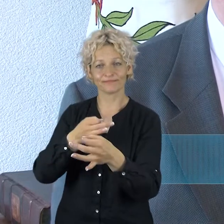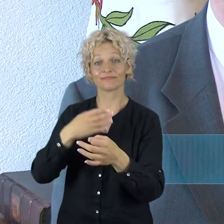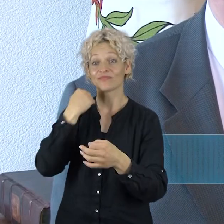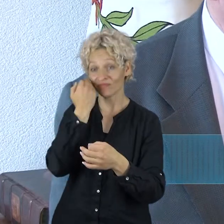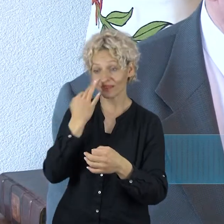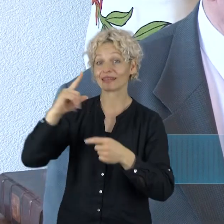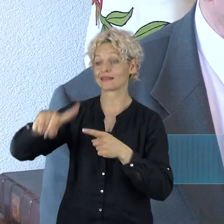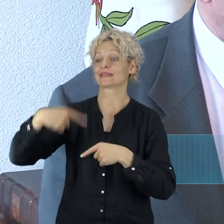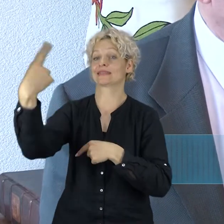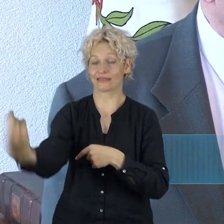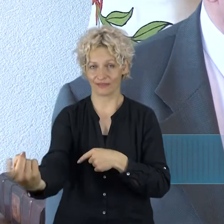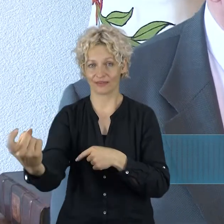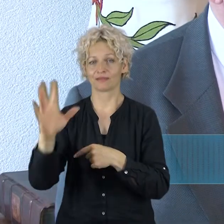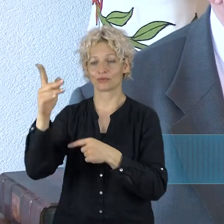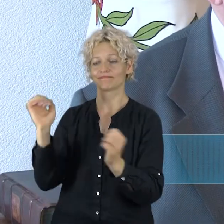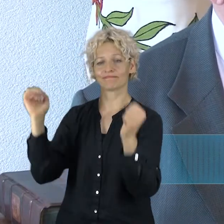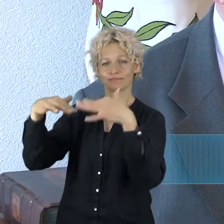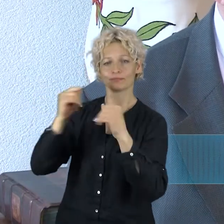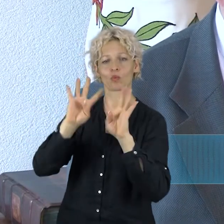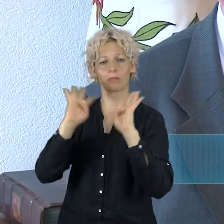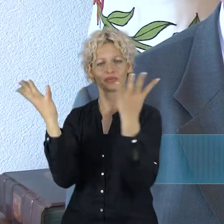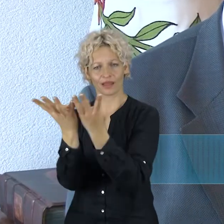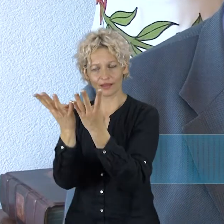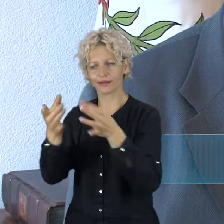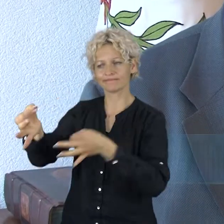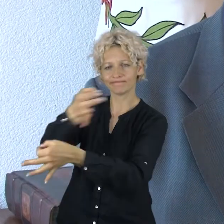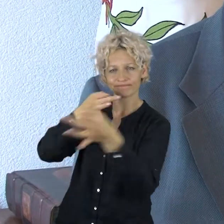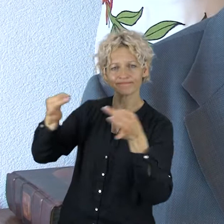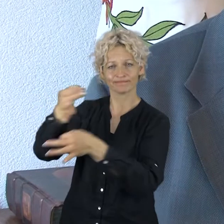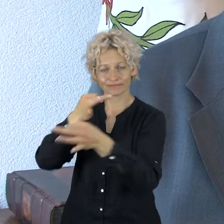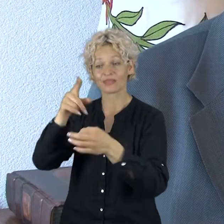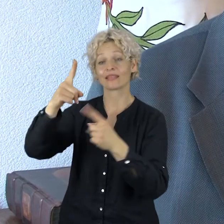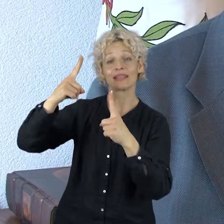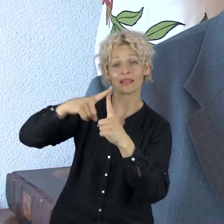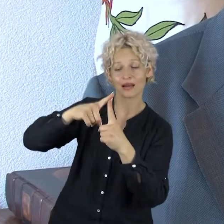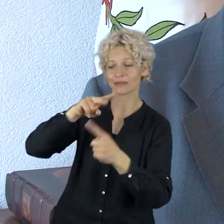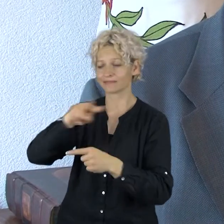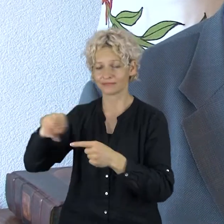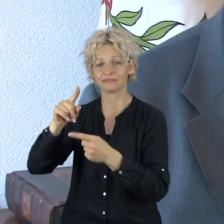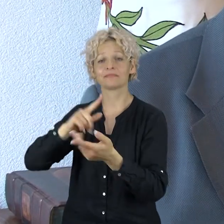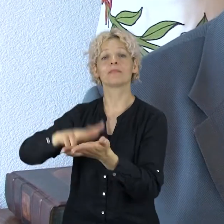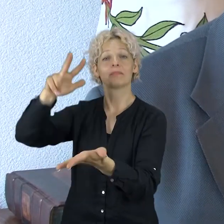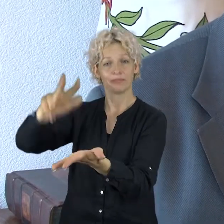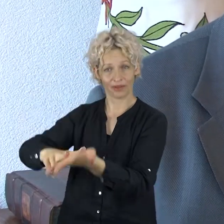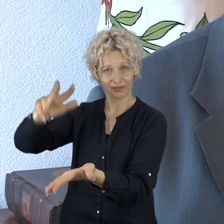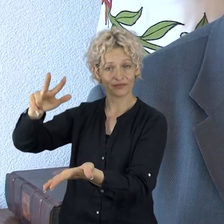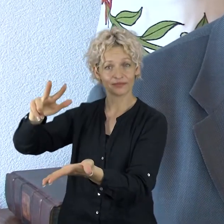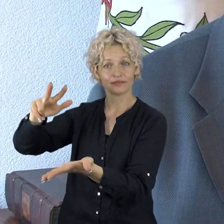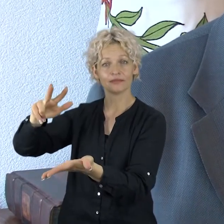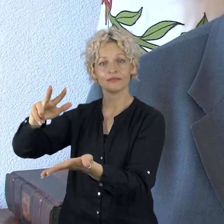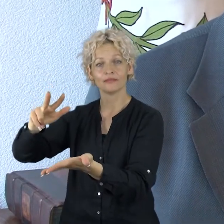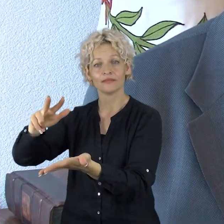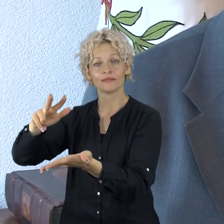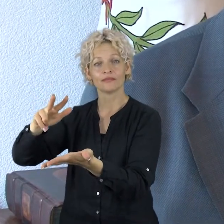klausimą komitetuose ir savaldybės tarybose. Ir jeigu taryba priims tokį